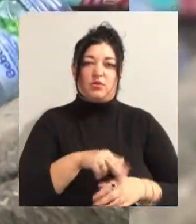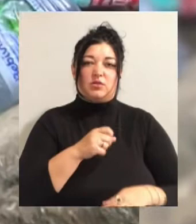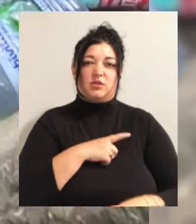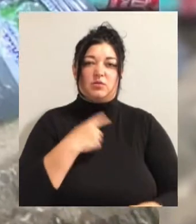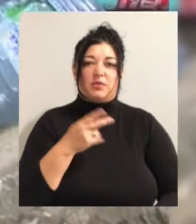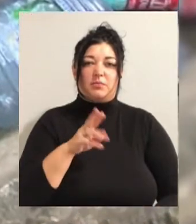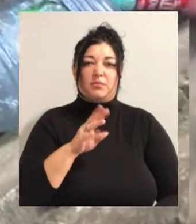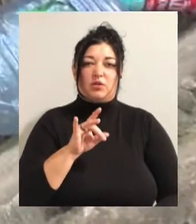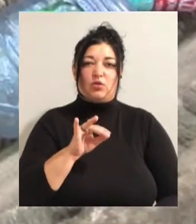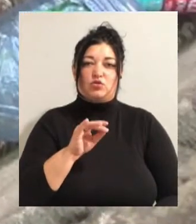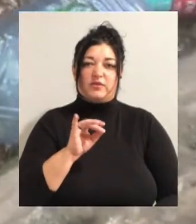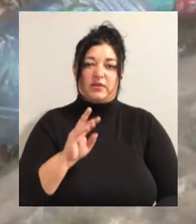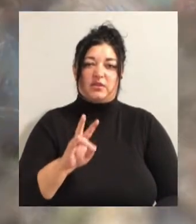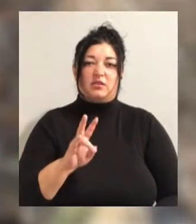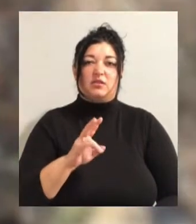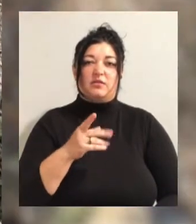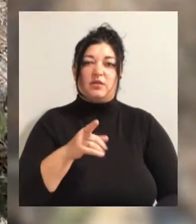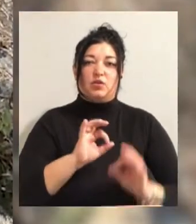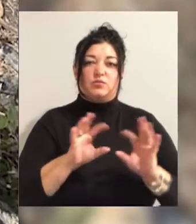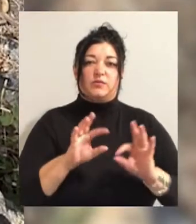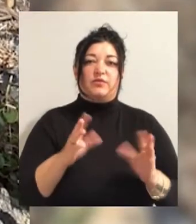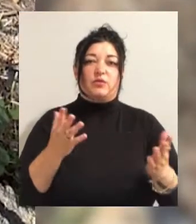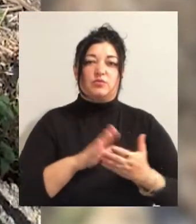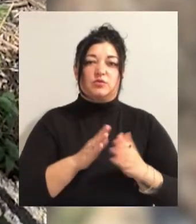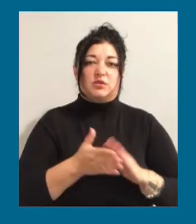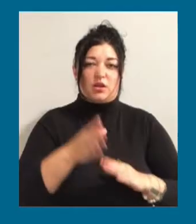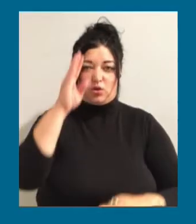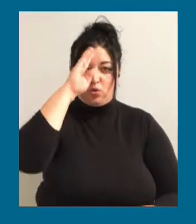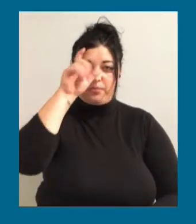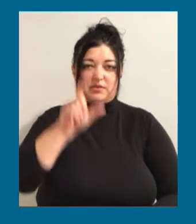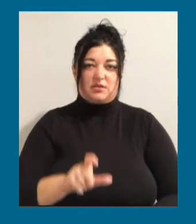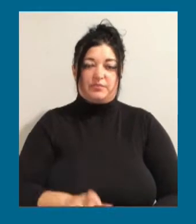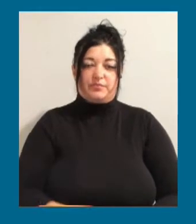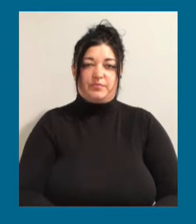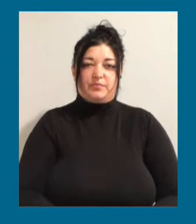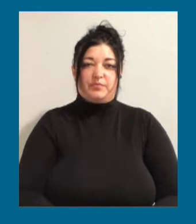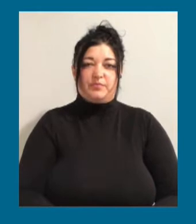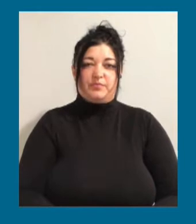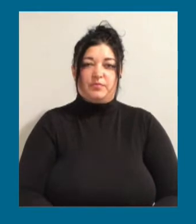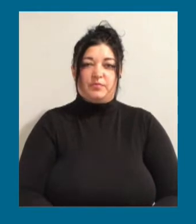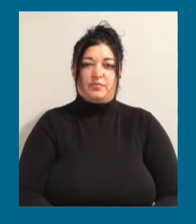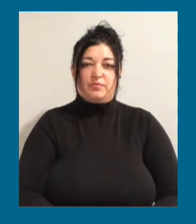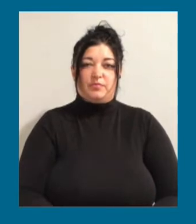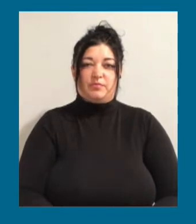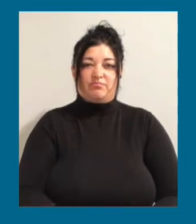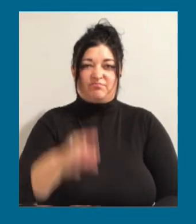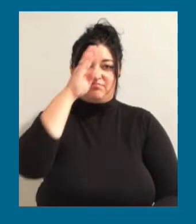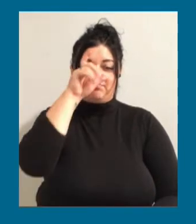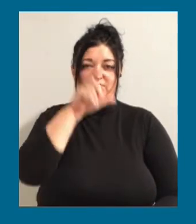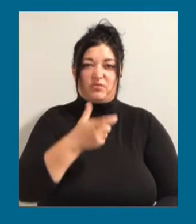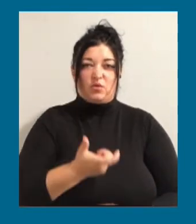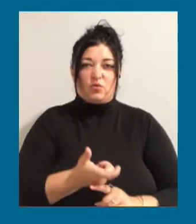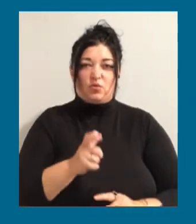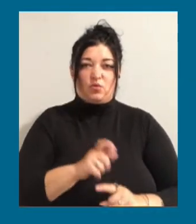Дмитро Ревун. Він розповів, у якому Стані хлопець. Барнирський дуже хороший, в принципі,